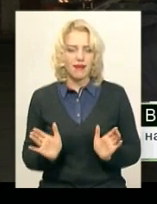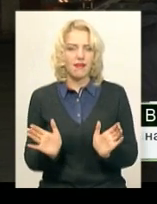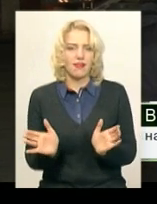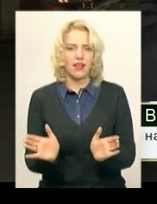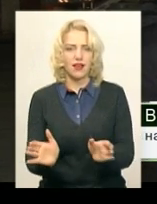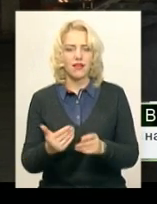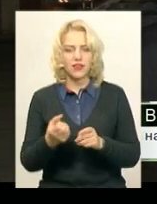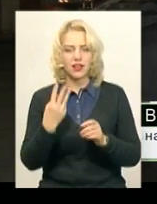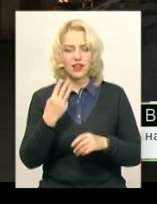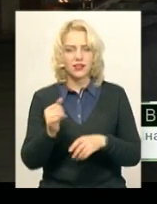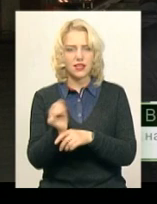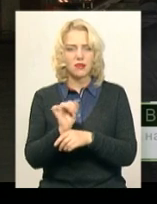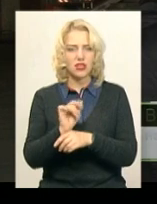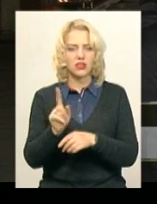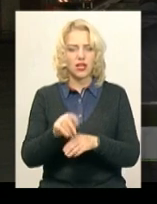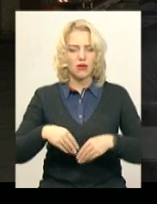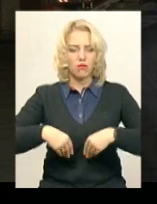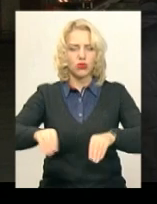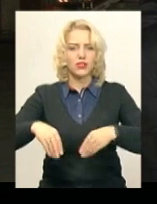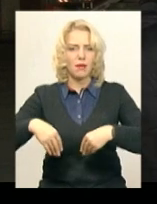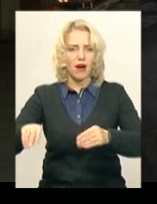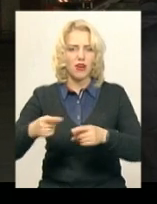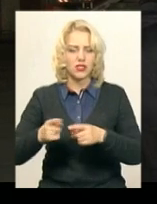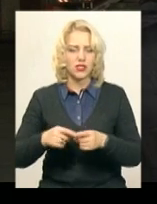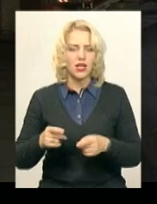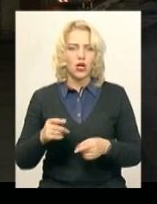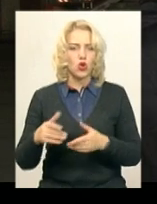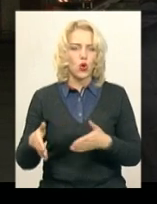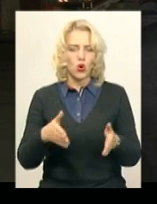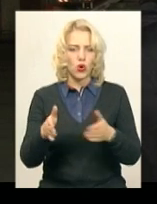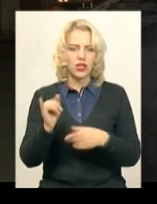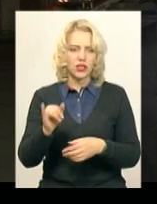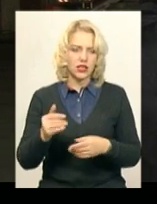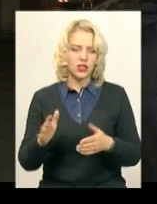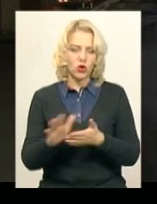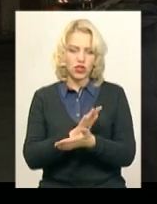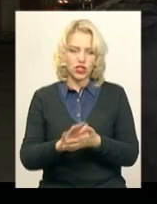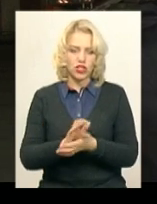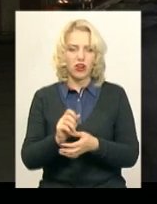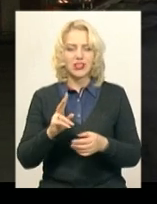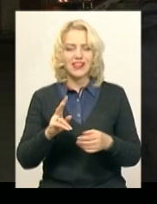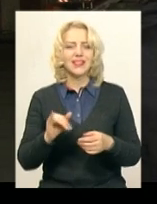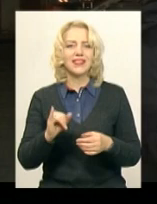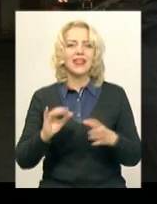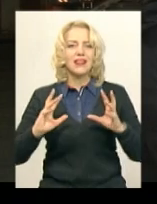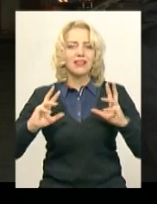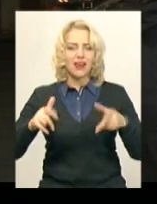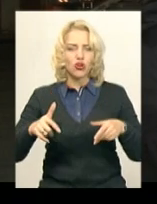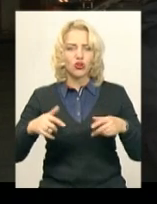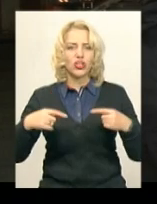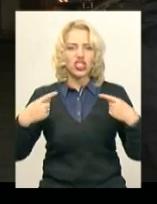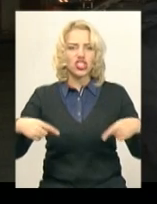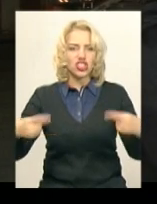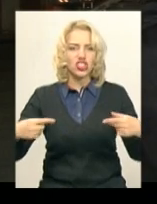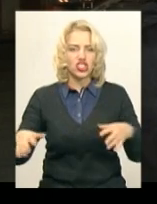машин, які посипають дороги, очищають, ну і відповідно трактори зі щітками, з відвалами, які будуть чистити дороги,